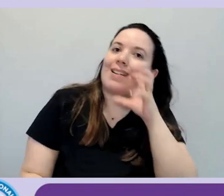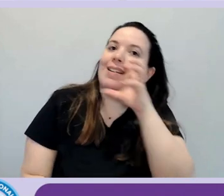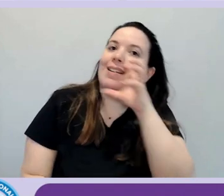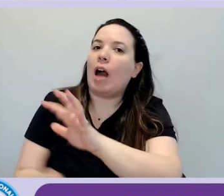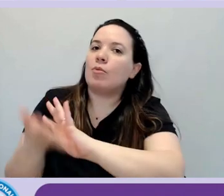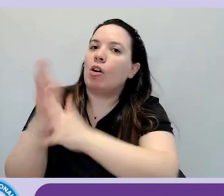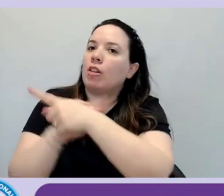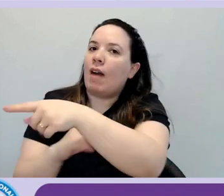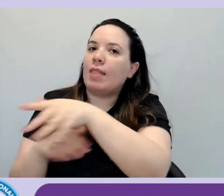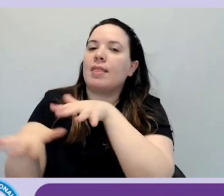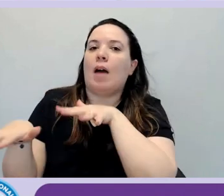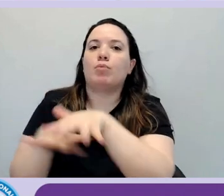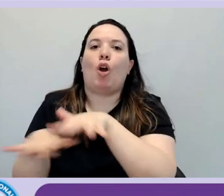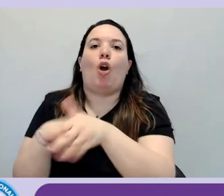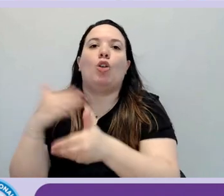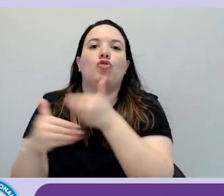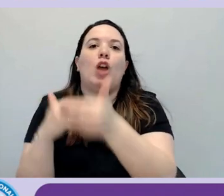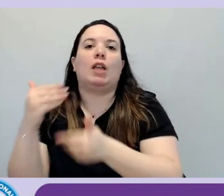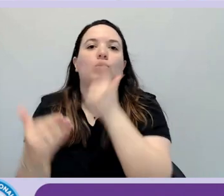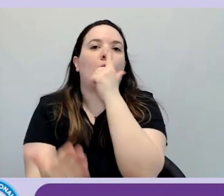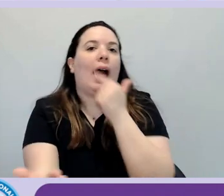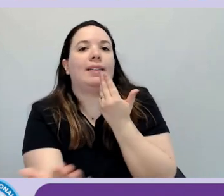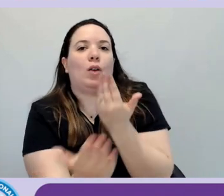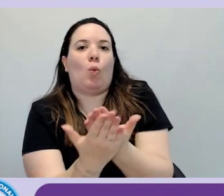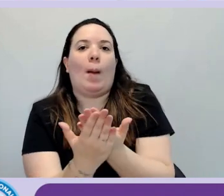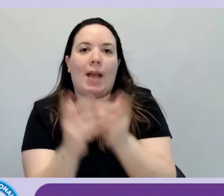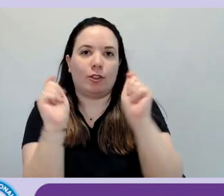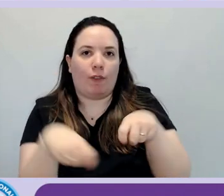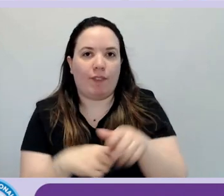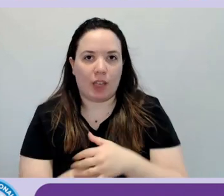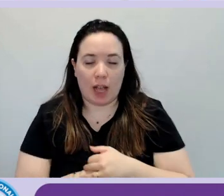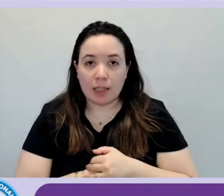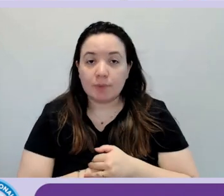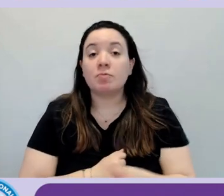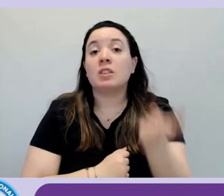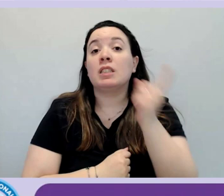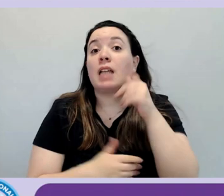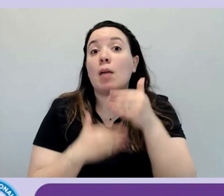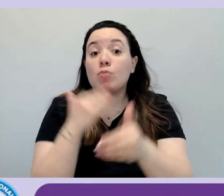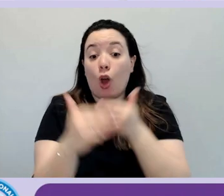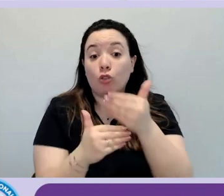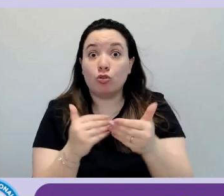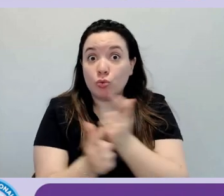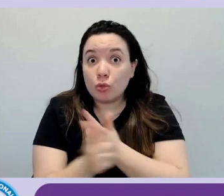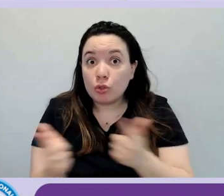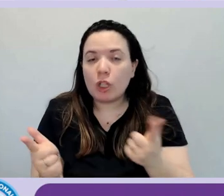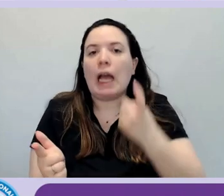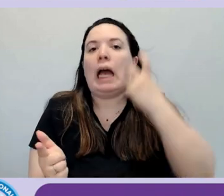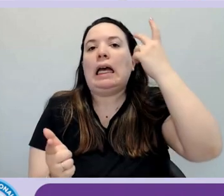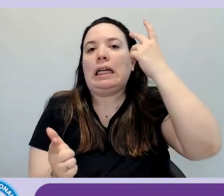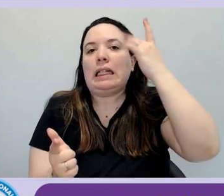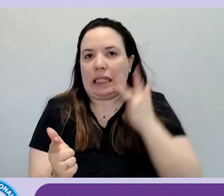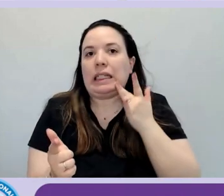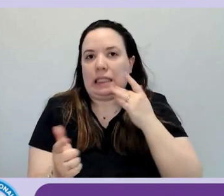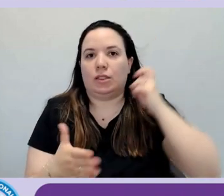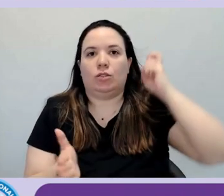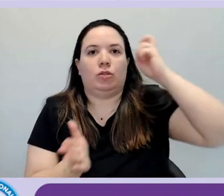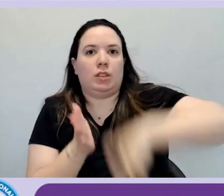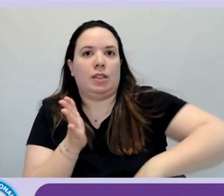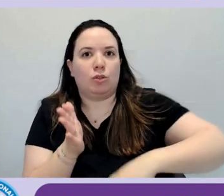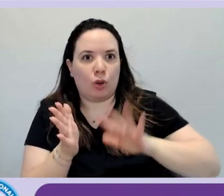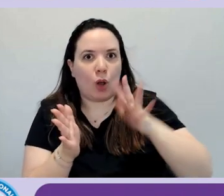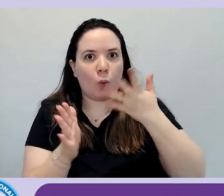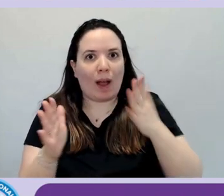Ove l'adeguamento non venga fatto, ad esempio nel settore privato, c'è il rischio di una sanzione che può arrivare al 5% del fatturato,